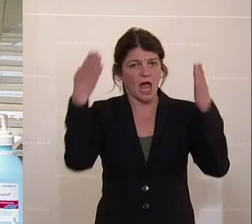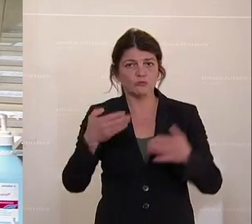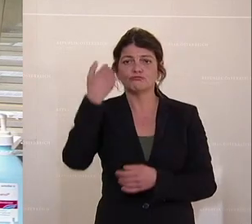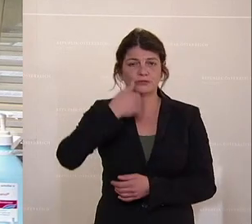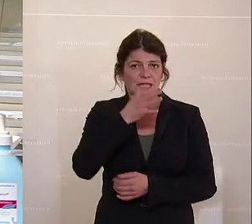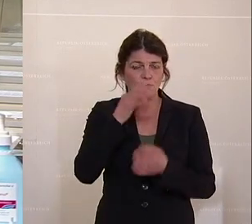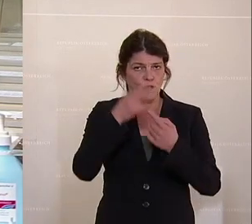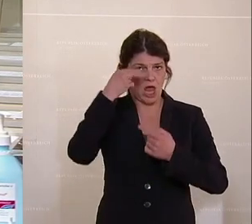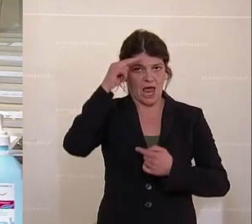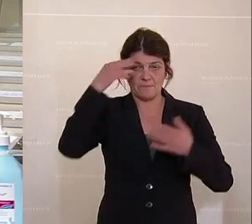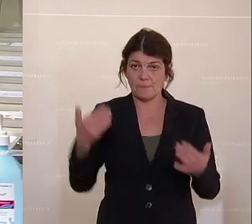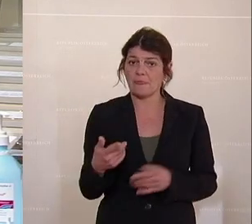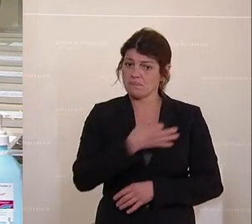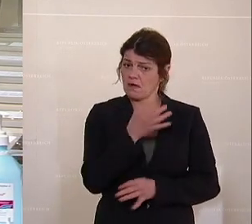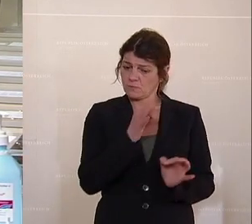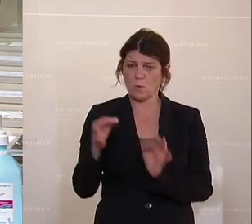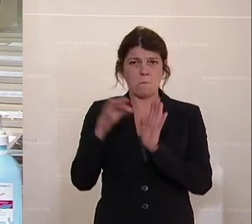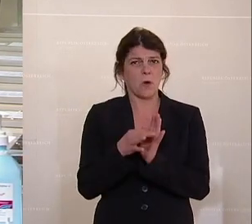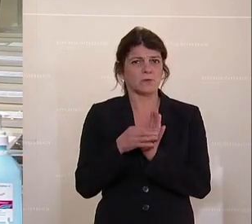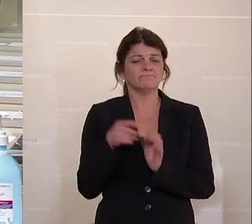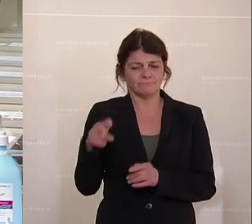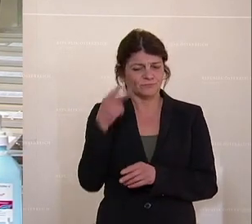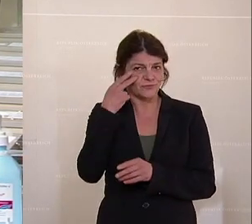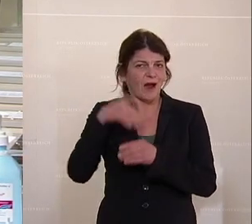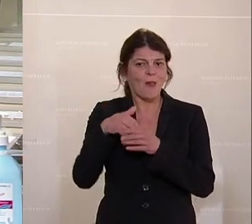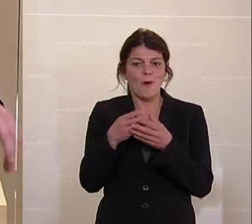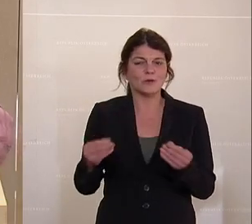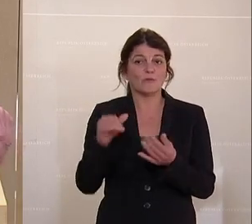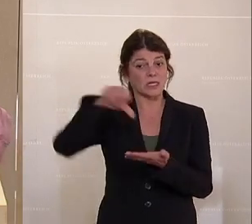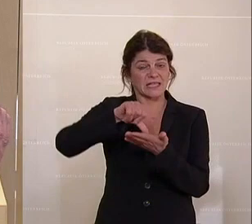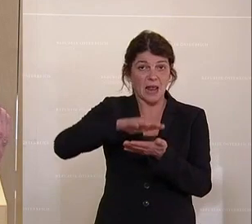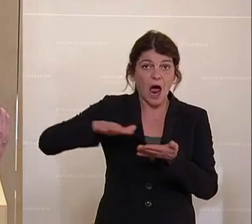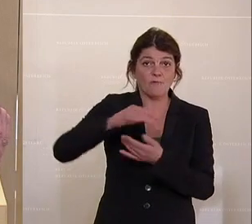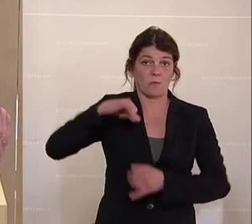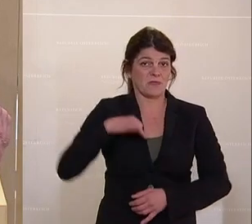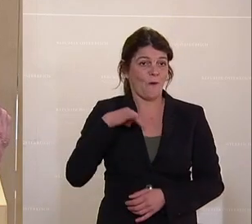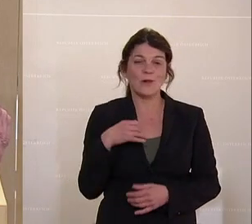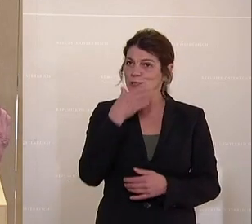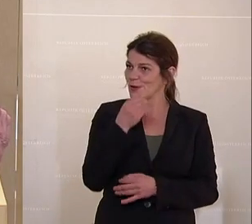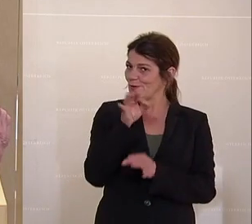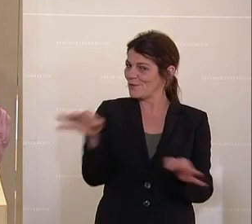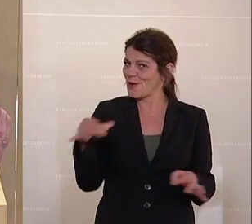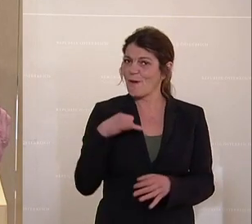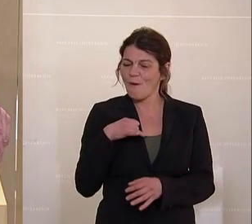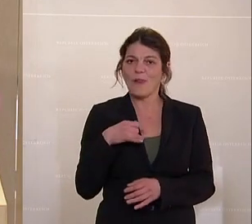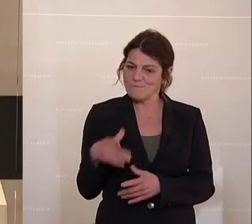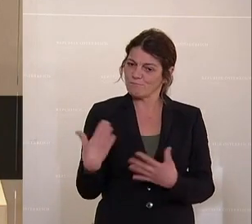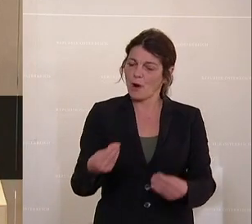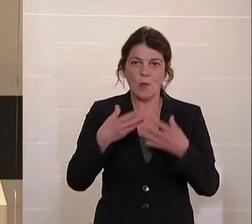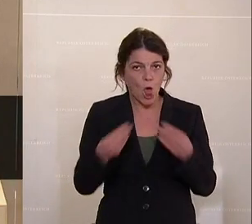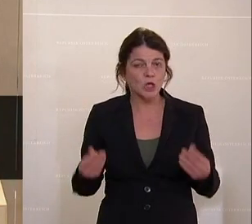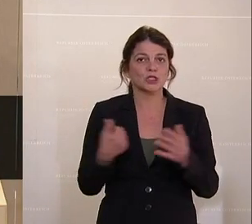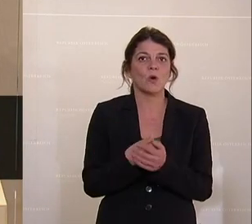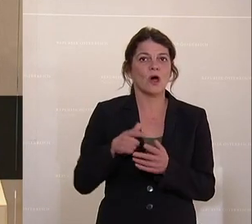Erwin Angerer, FPÖ, ist am Wort. um eine Lösung im Zentralraum von Tirol. Schön, dass es die Tiroler hier eine Lösung gibt und dass man